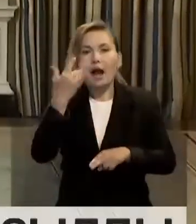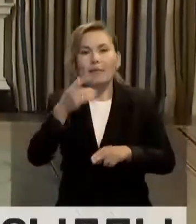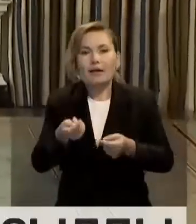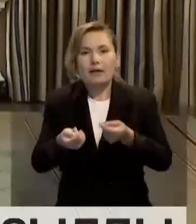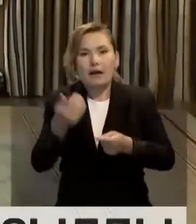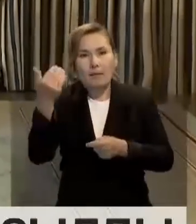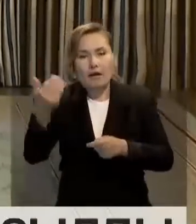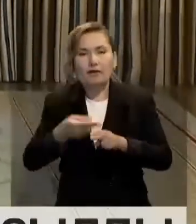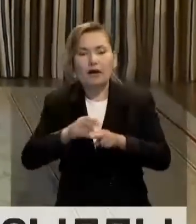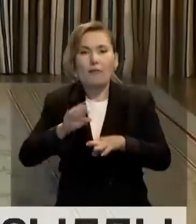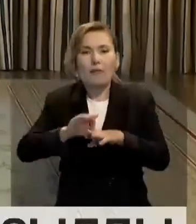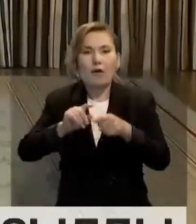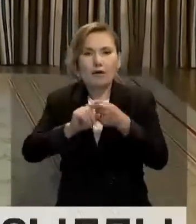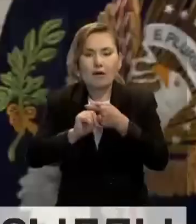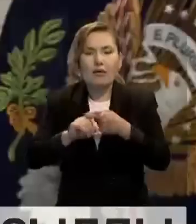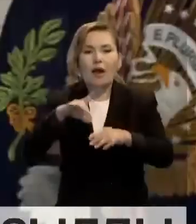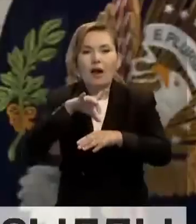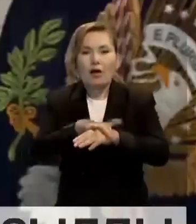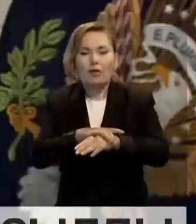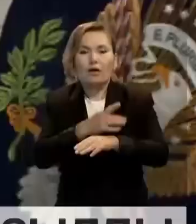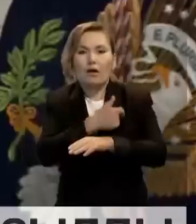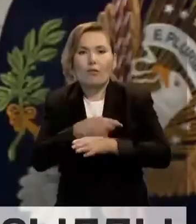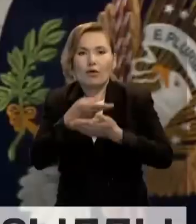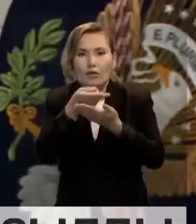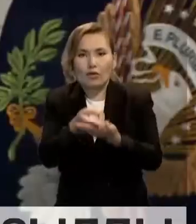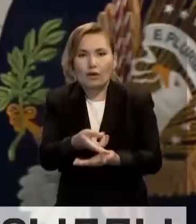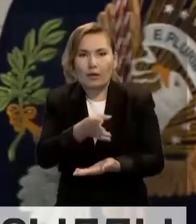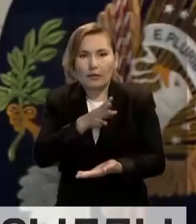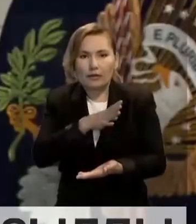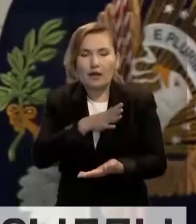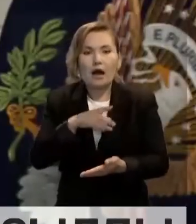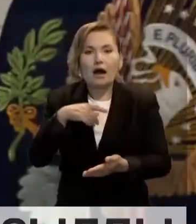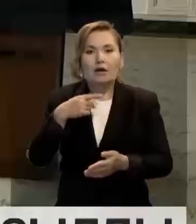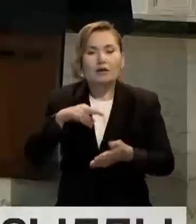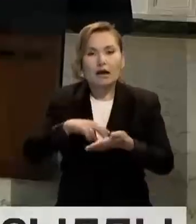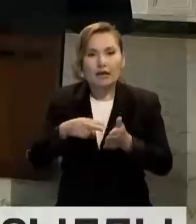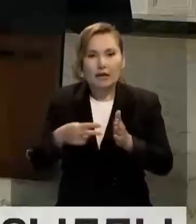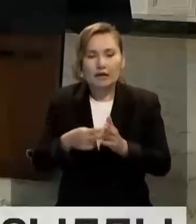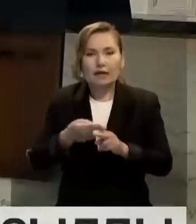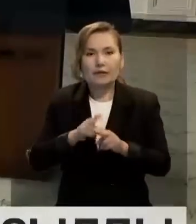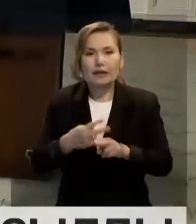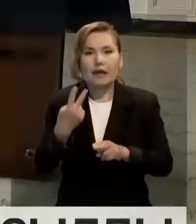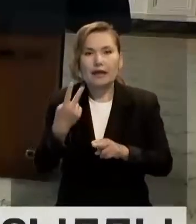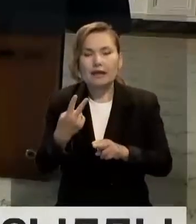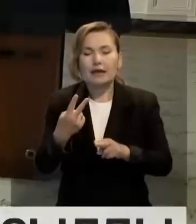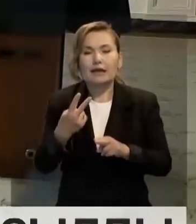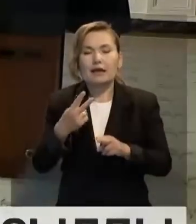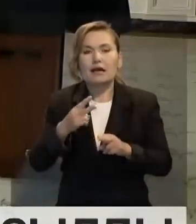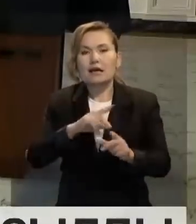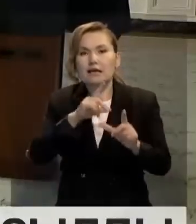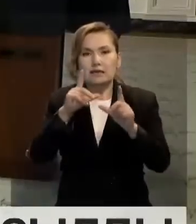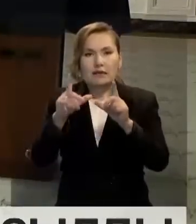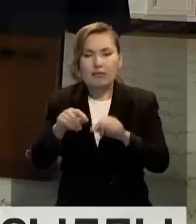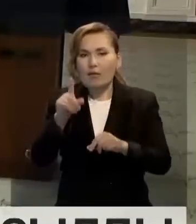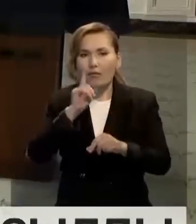белгілері жоқтығын және ұқшолануға қауіпсіздік мақсатында шешін қабылдаған айты. Жоспырланған екі сапар кейін кешегерілді.